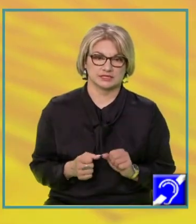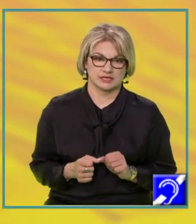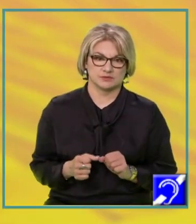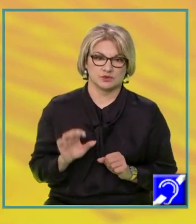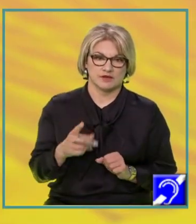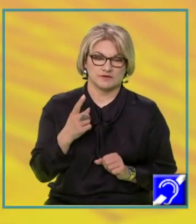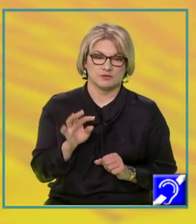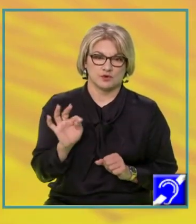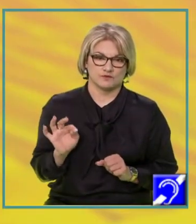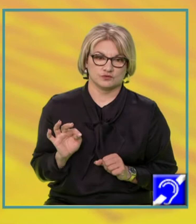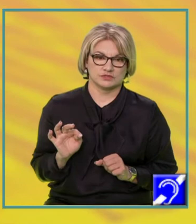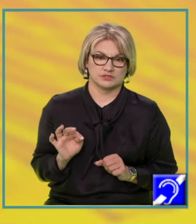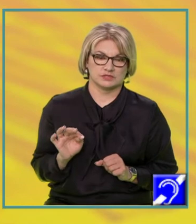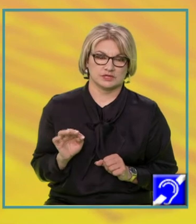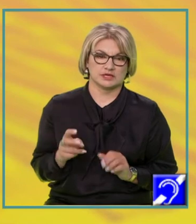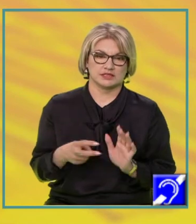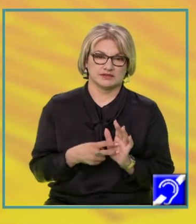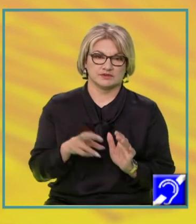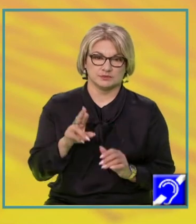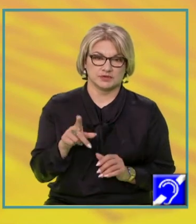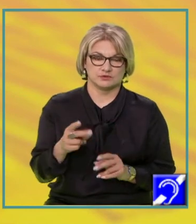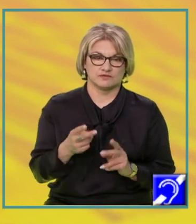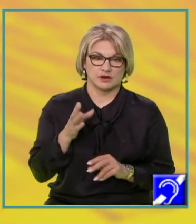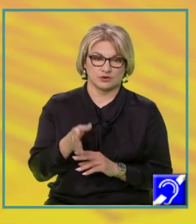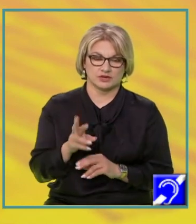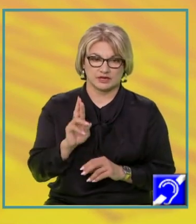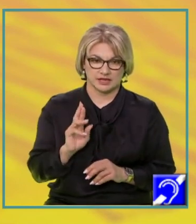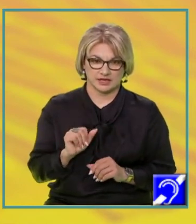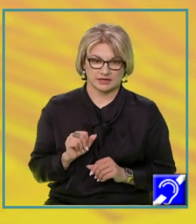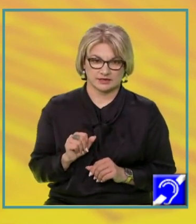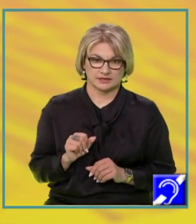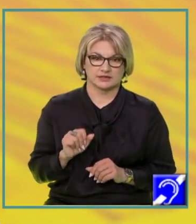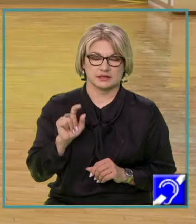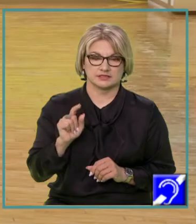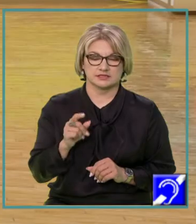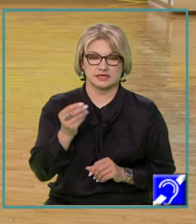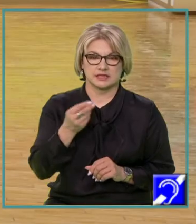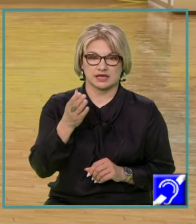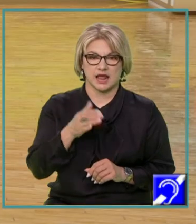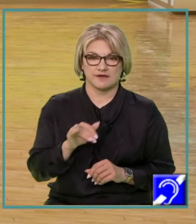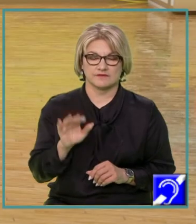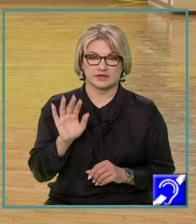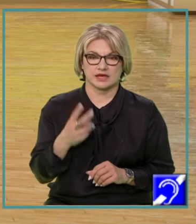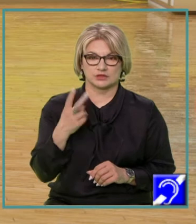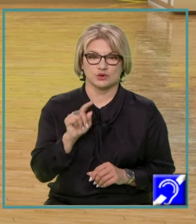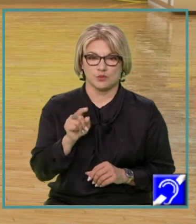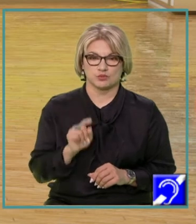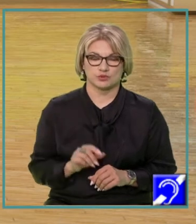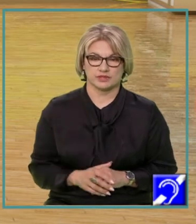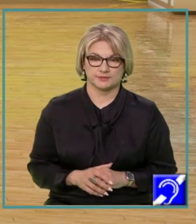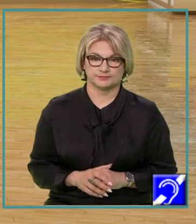o funcție F definită pe R cu valori în R, al cărei grafic trece prin două puncte.